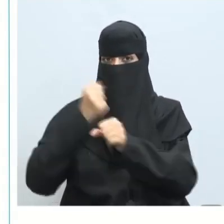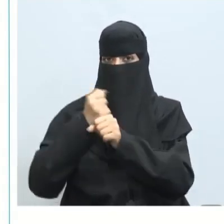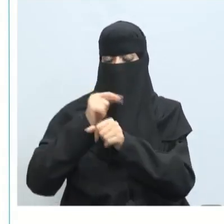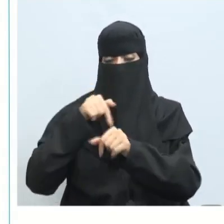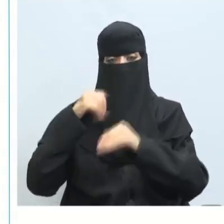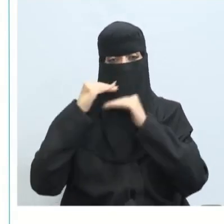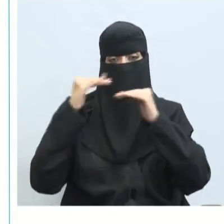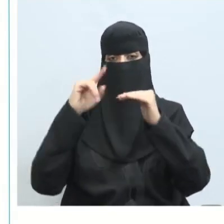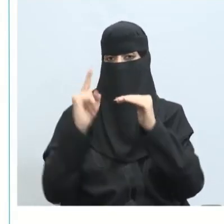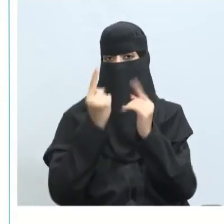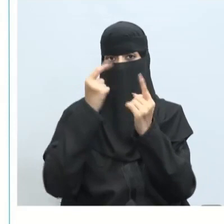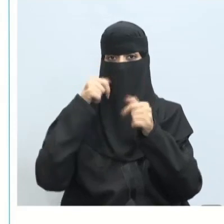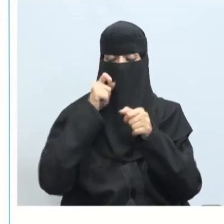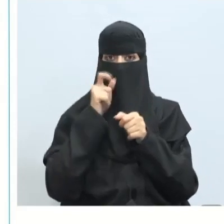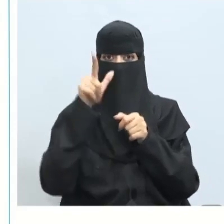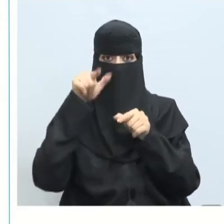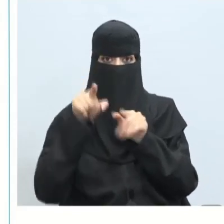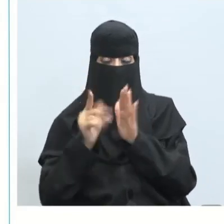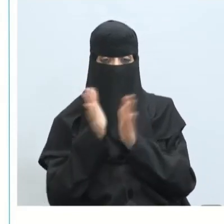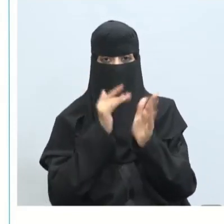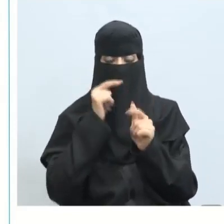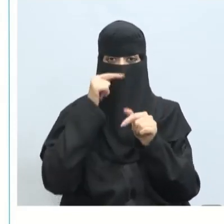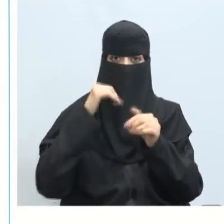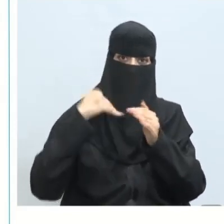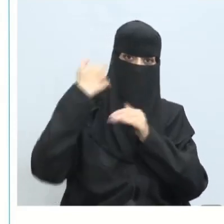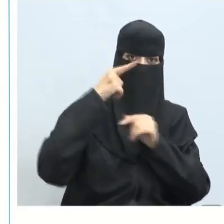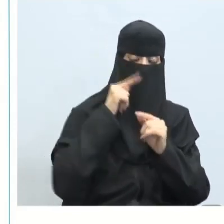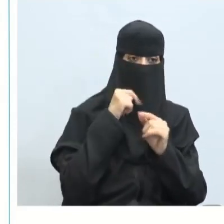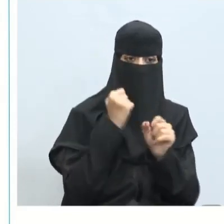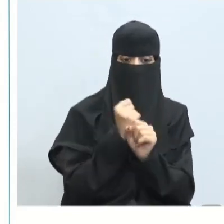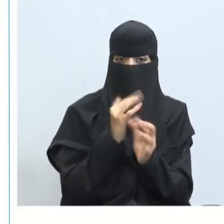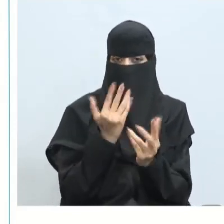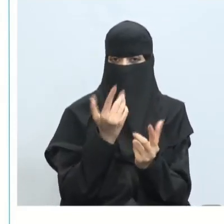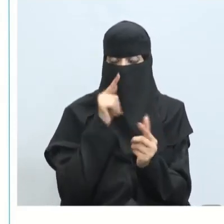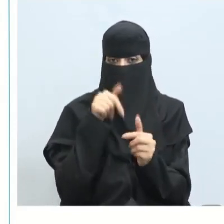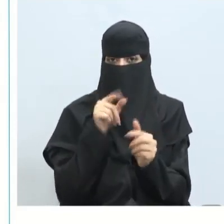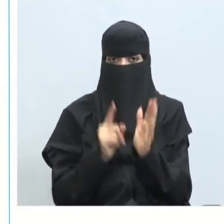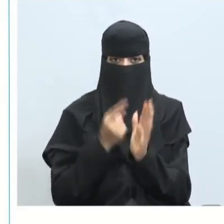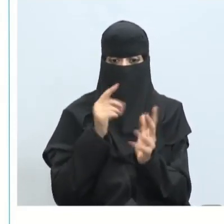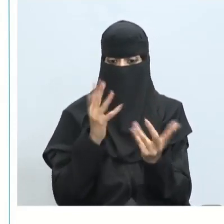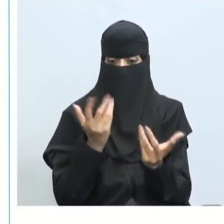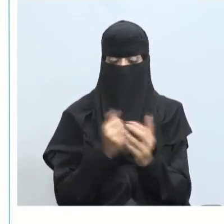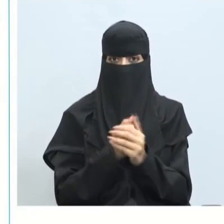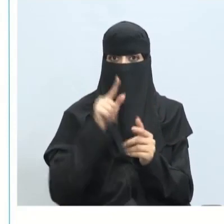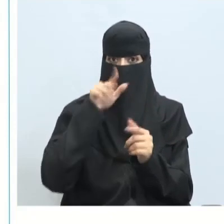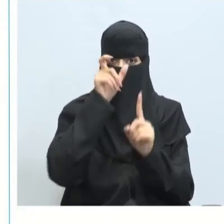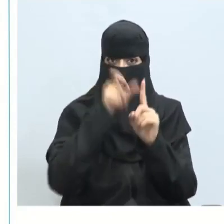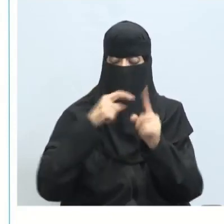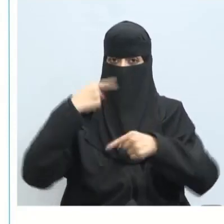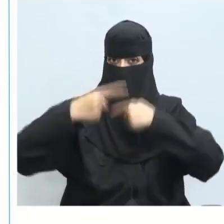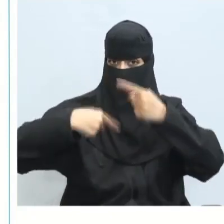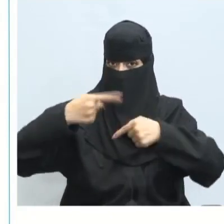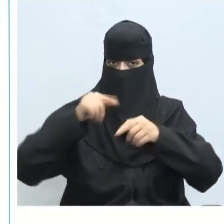وقد يتحول إلى إمذار نتيجة ردة الفعل فردة الفعل التي نظهرها